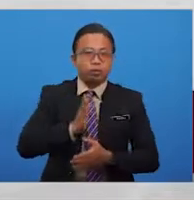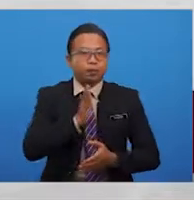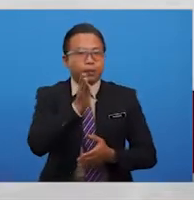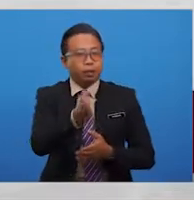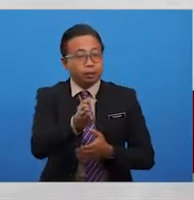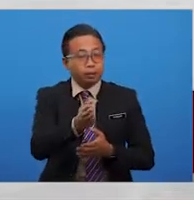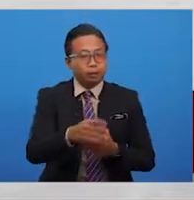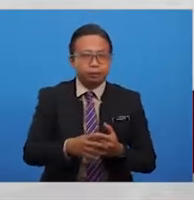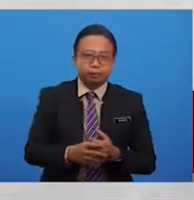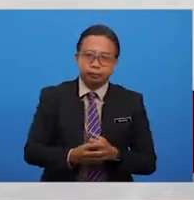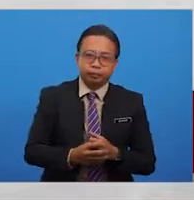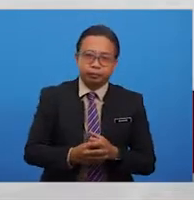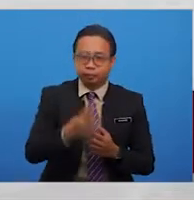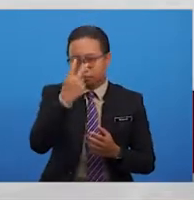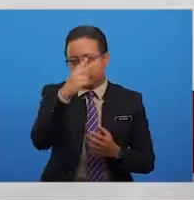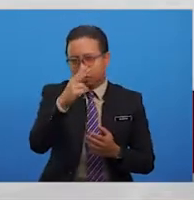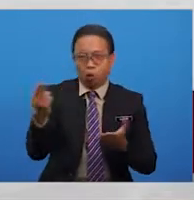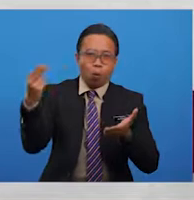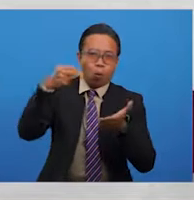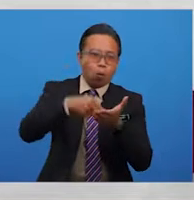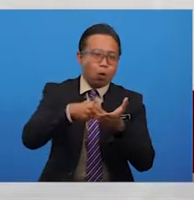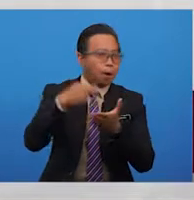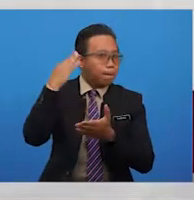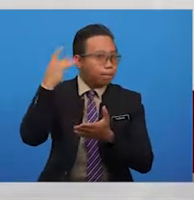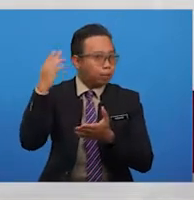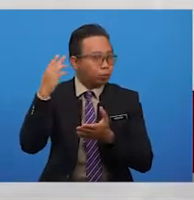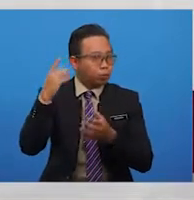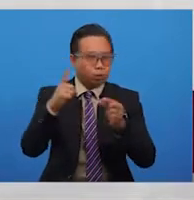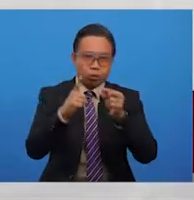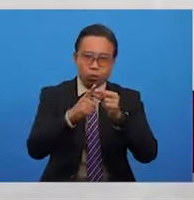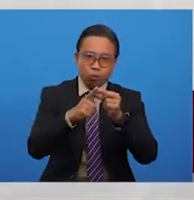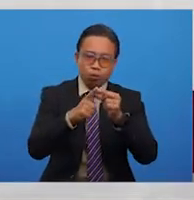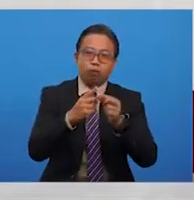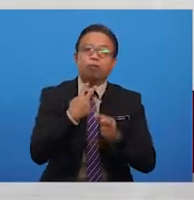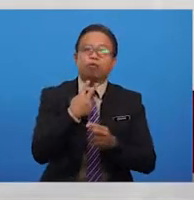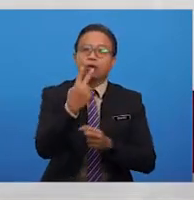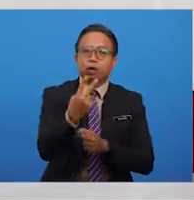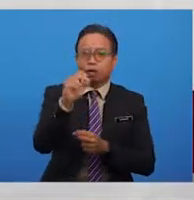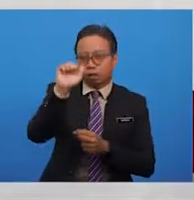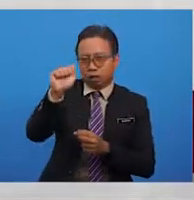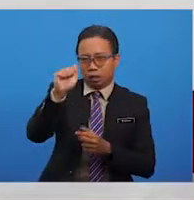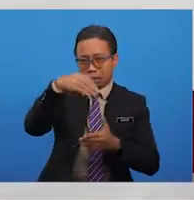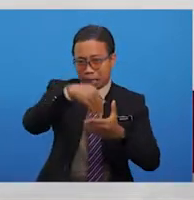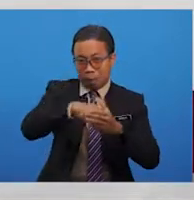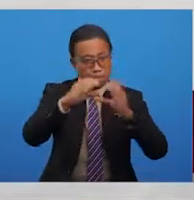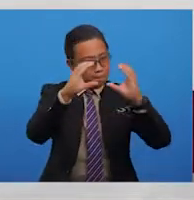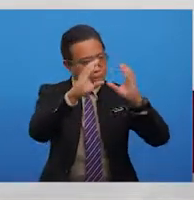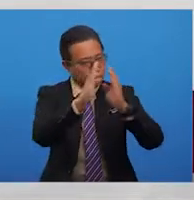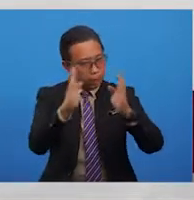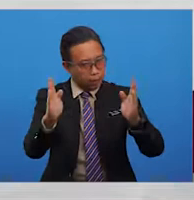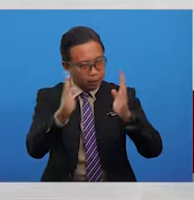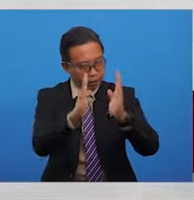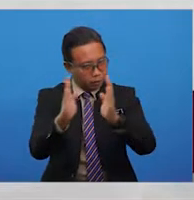perawan. Perhatikan pengulangan bunyi huruf vokal A dalam baris saja ini.